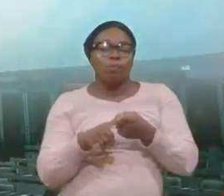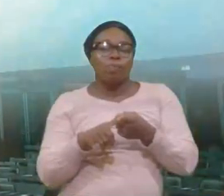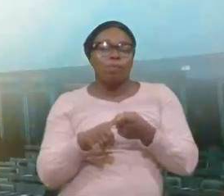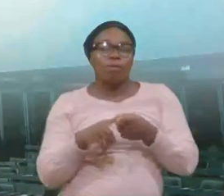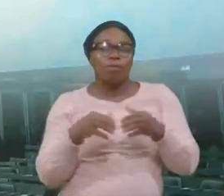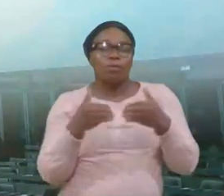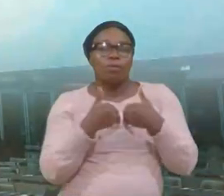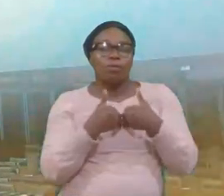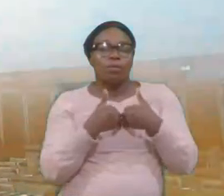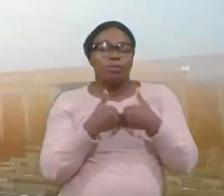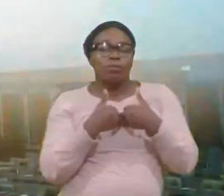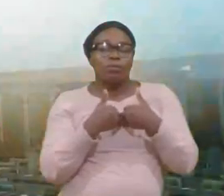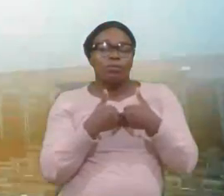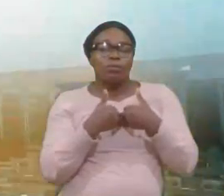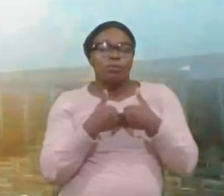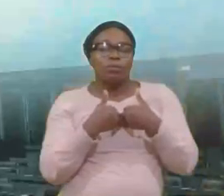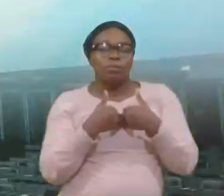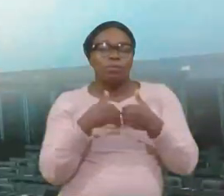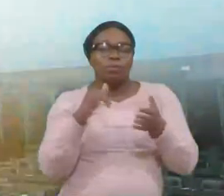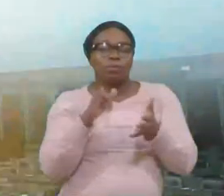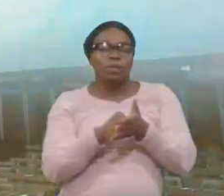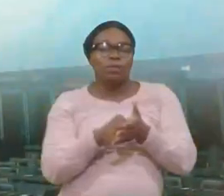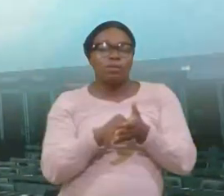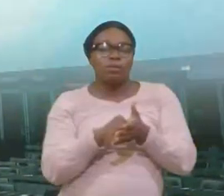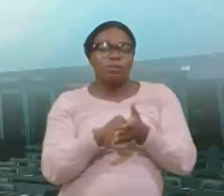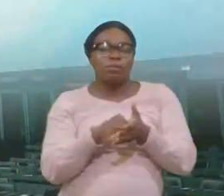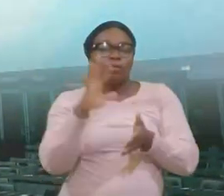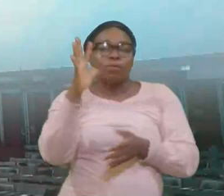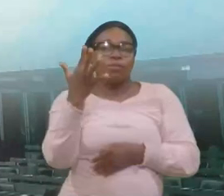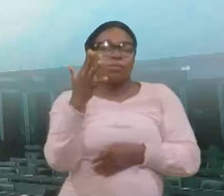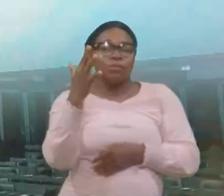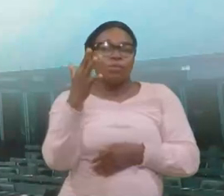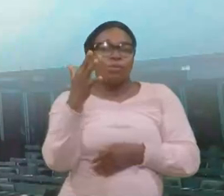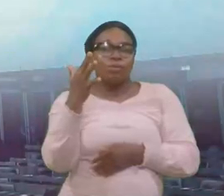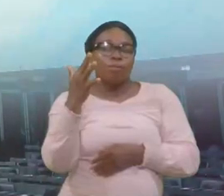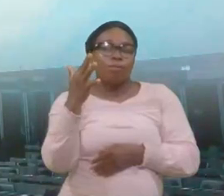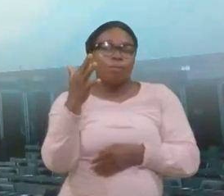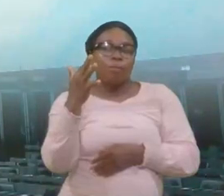donc reçu de façon spéciale. Le 5 mai,